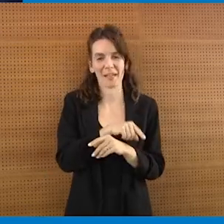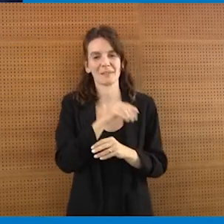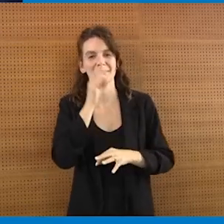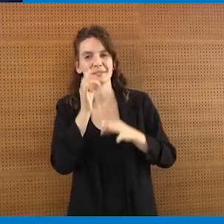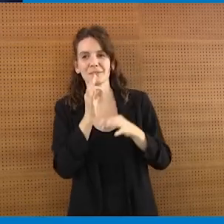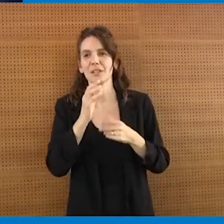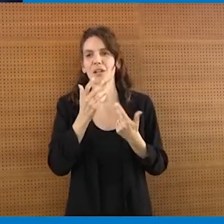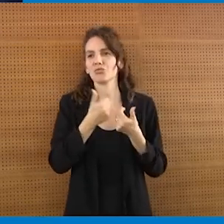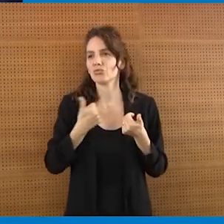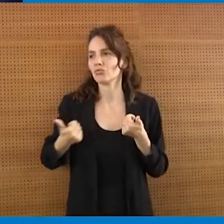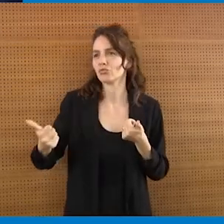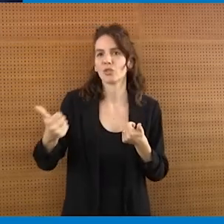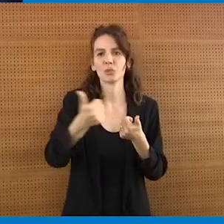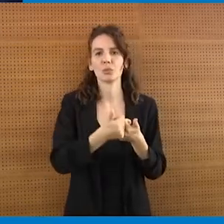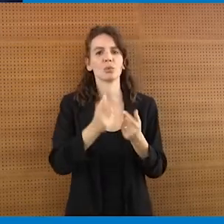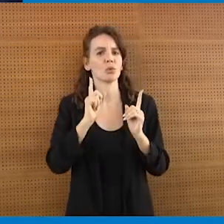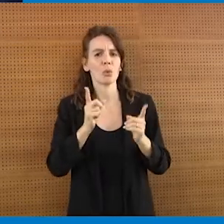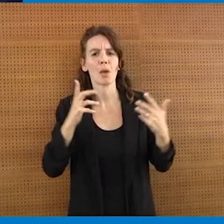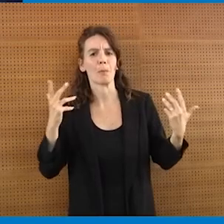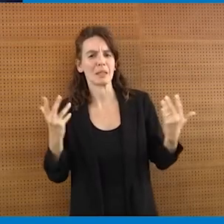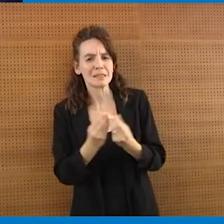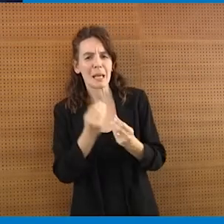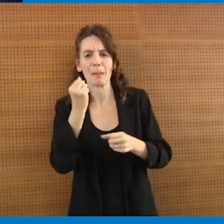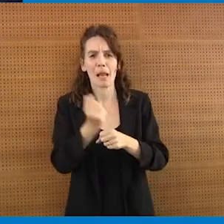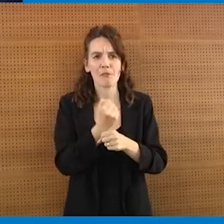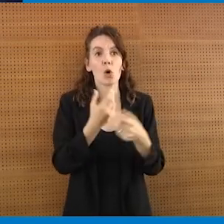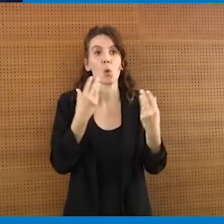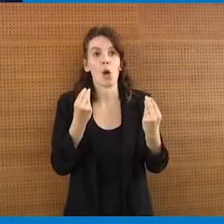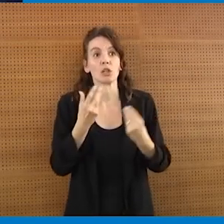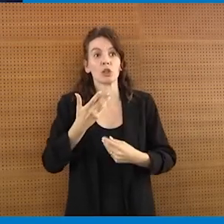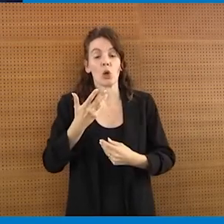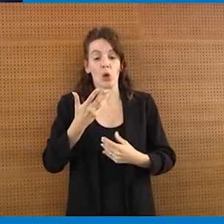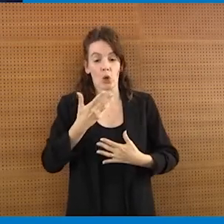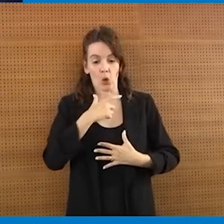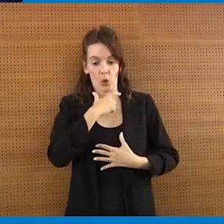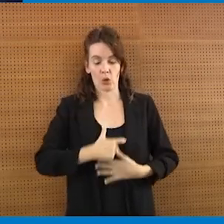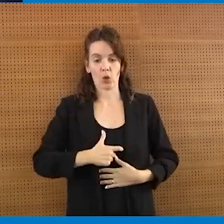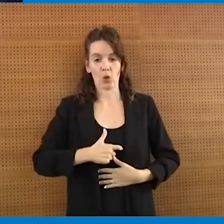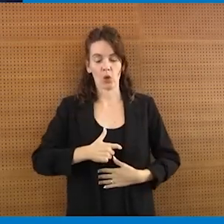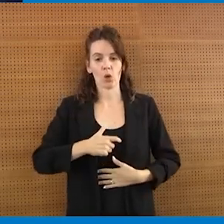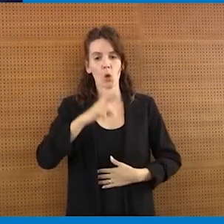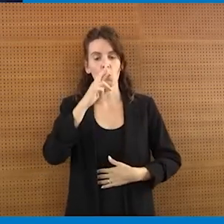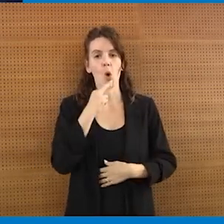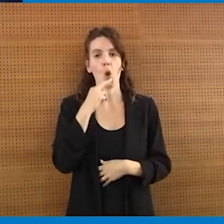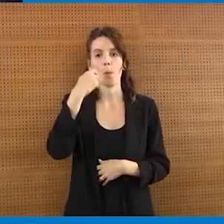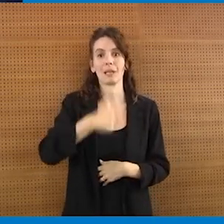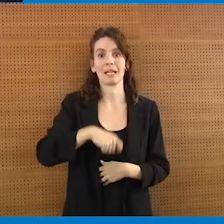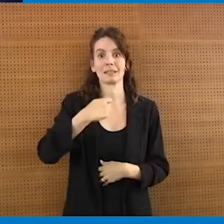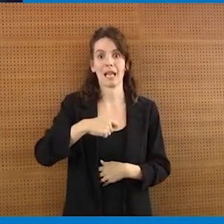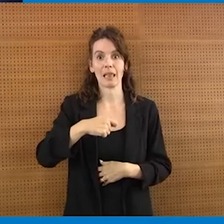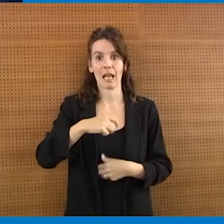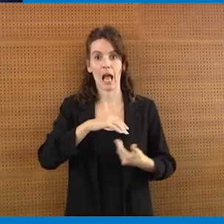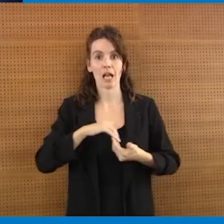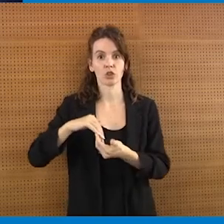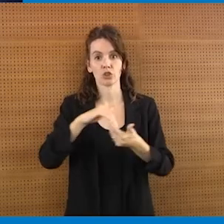poi tu che sei presidente di un'associazione sai quanto è intricato il rapporto con le SP, il